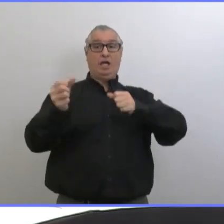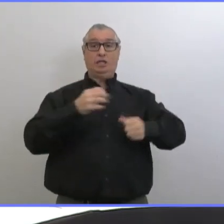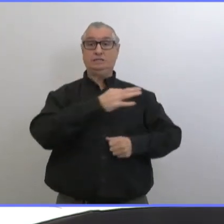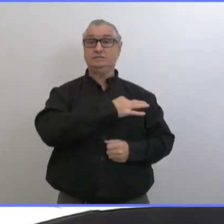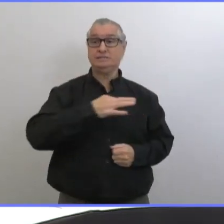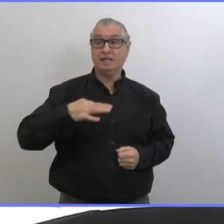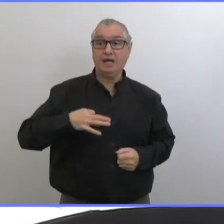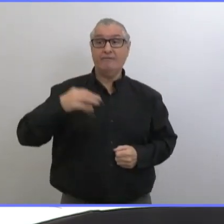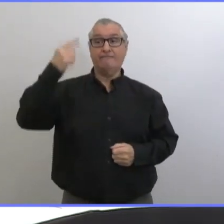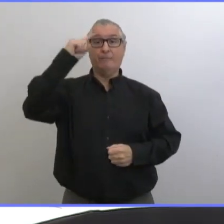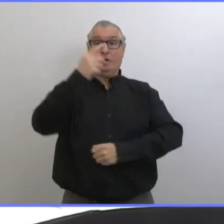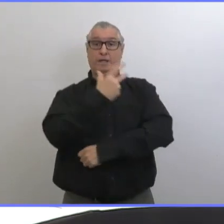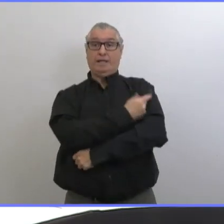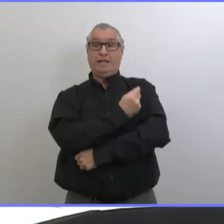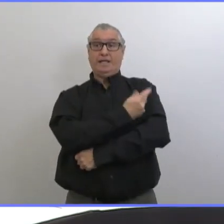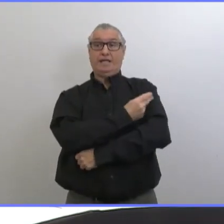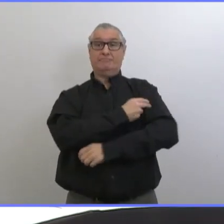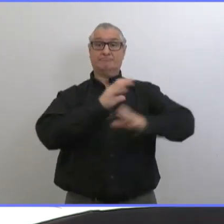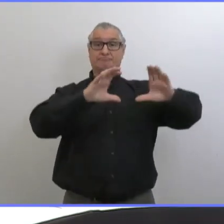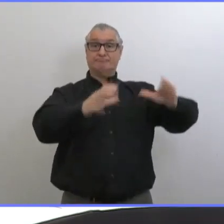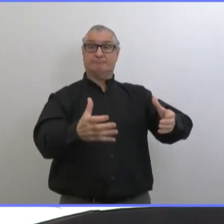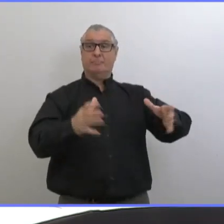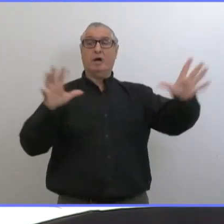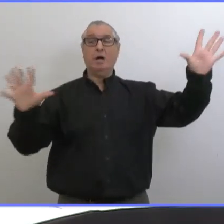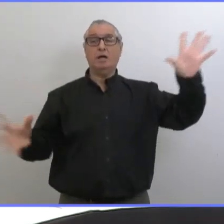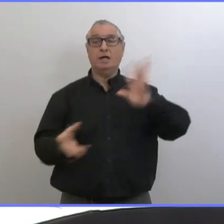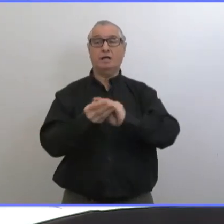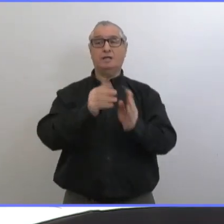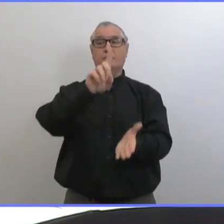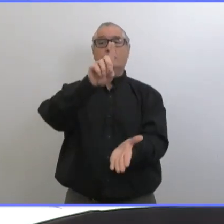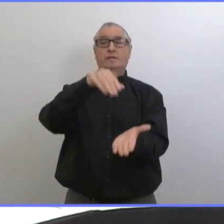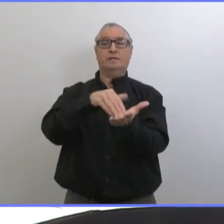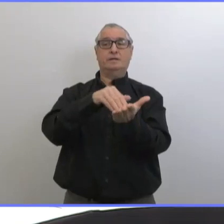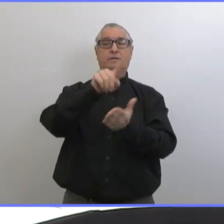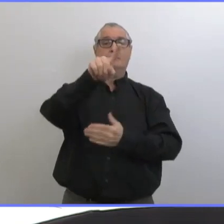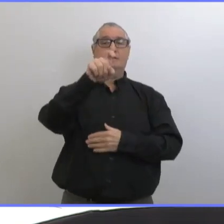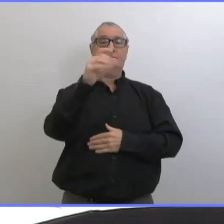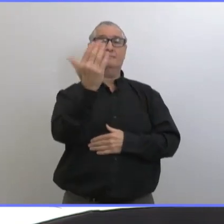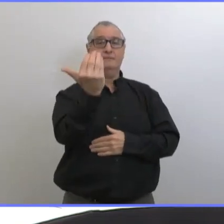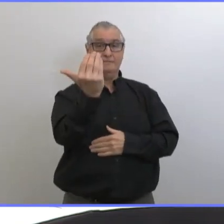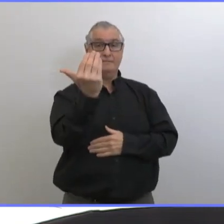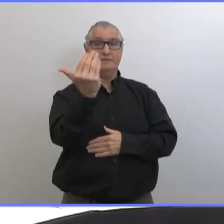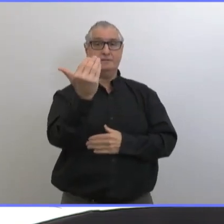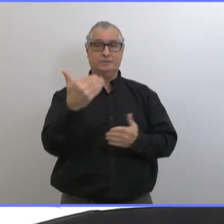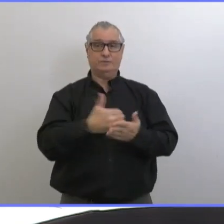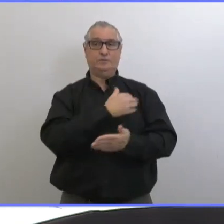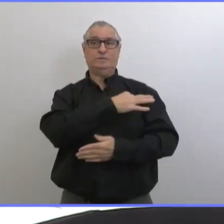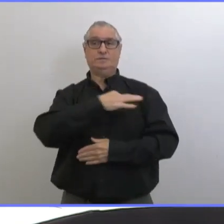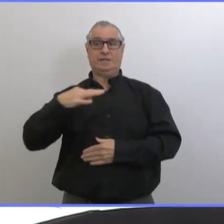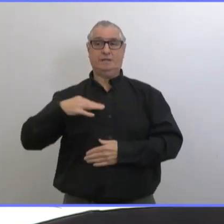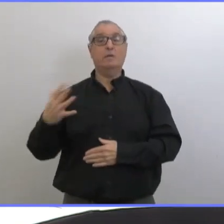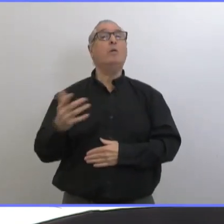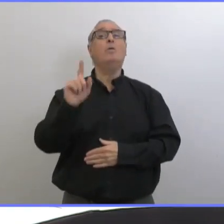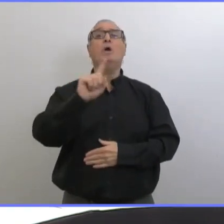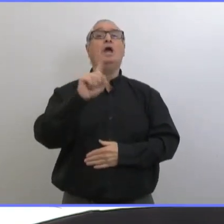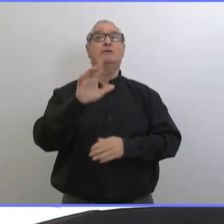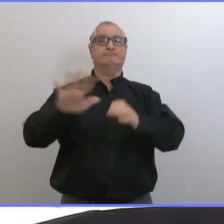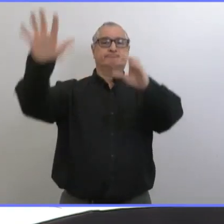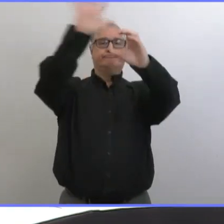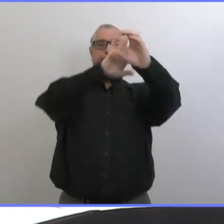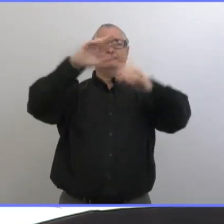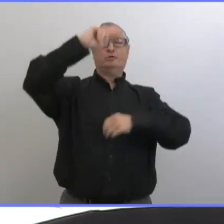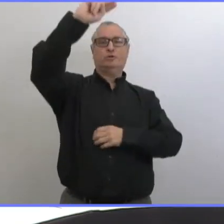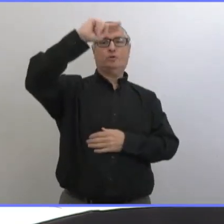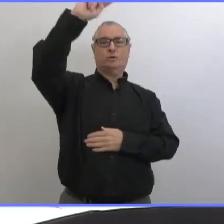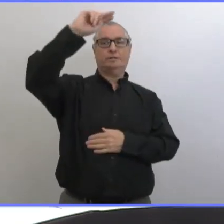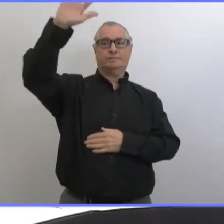personnes qui ont été embauchées à Winnipeg, à Perry Mountain, entre les lacs et dans la région